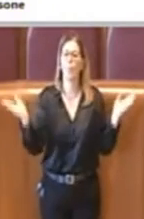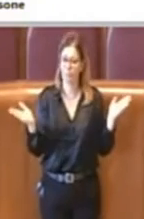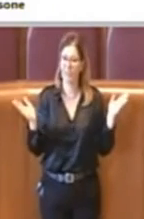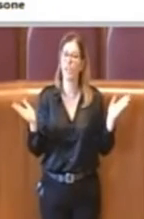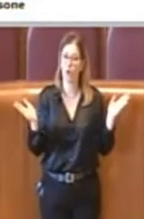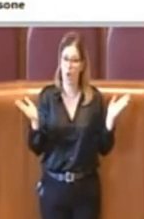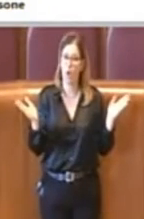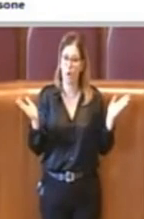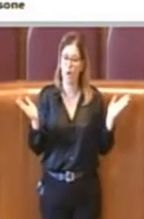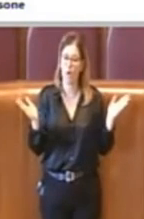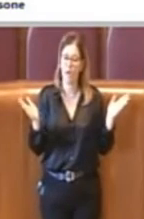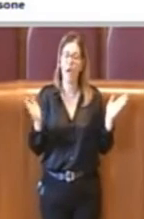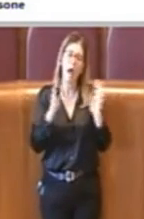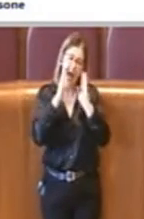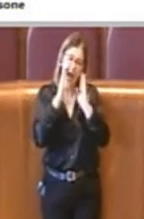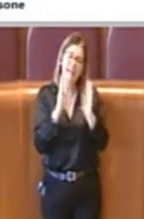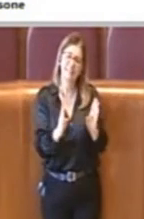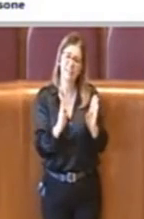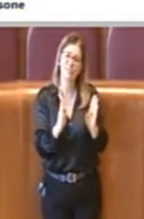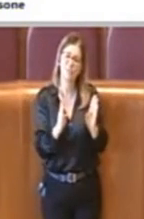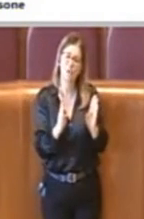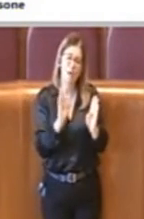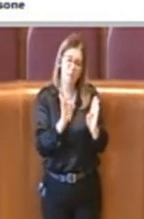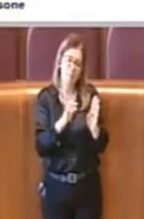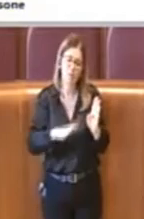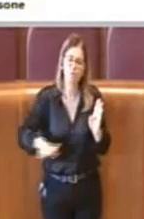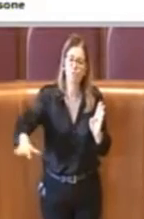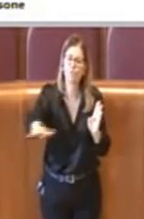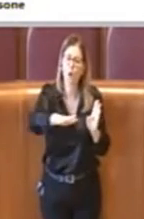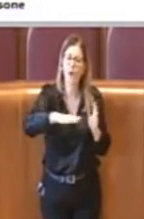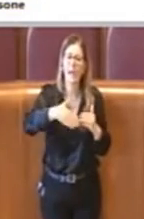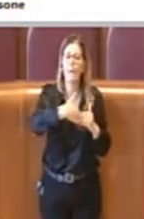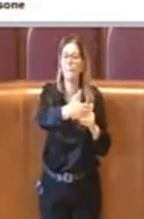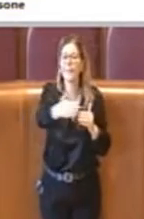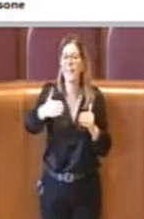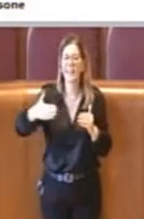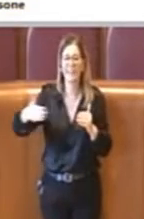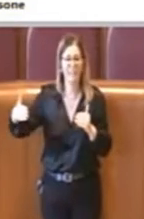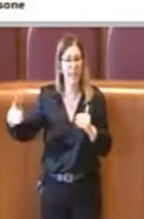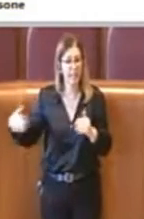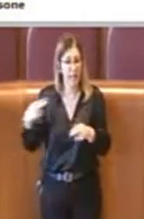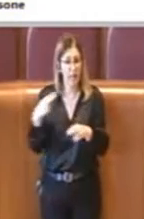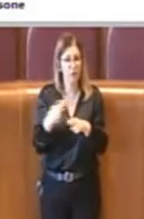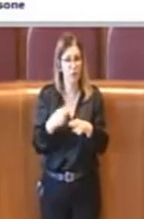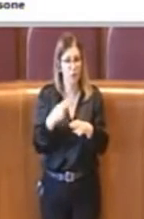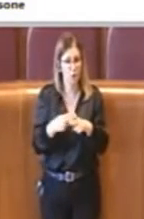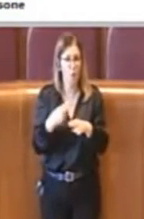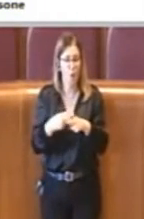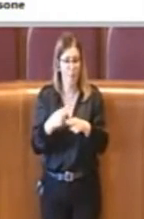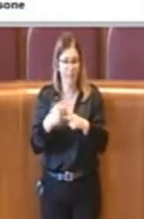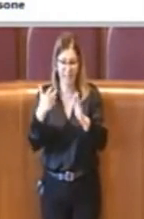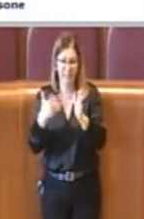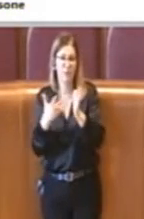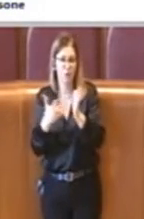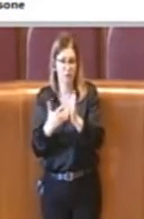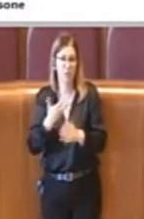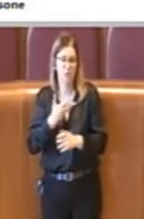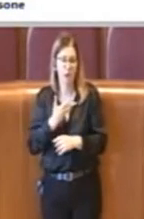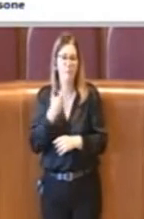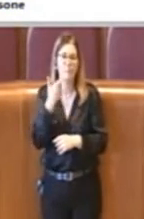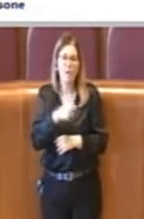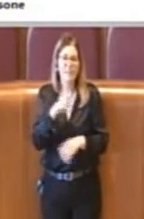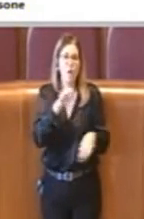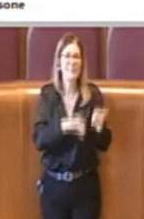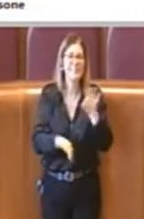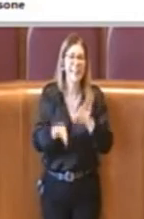particolare attenzione alle aree più periferiche e disagiate considerando proprio la funzione pubblica del teatro